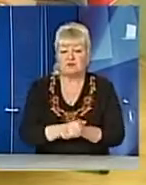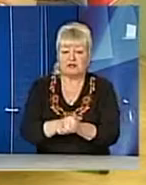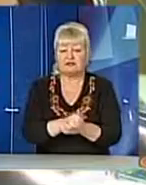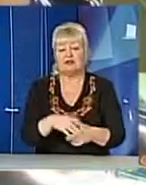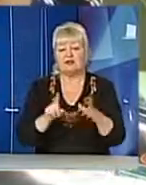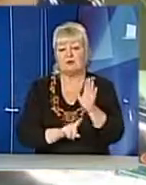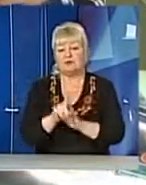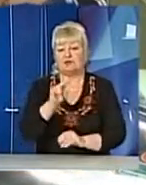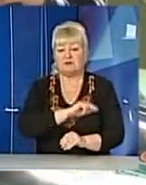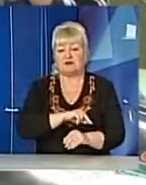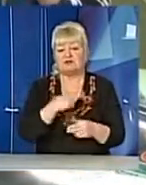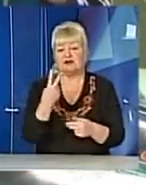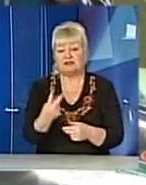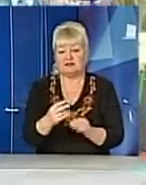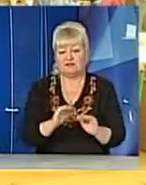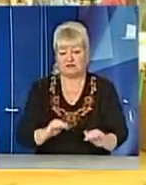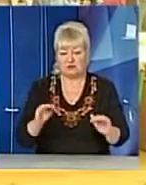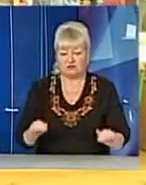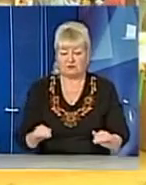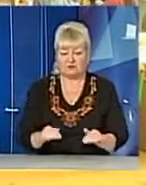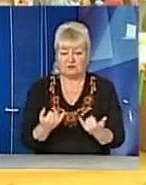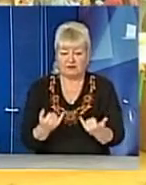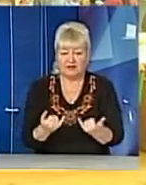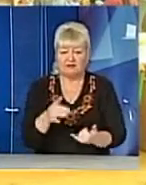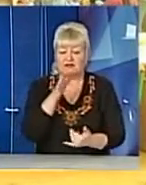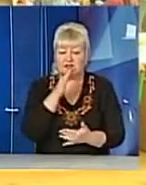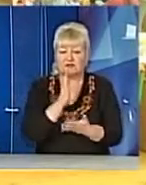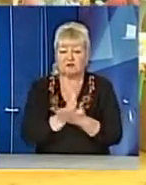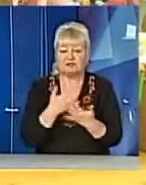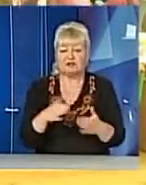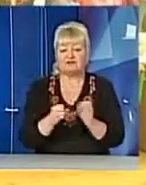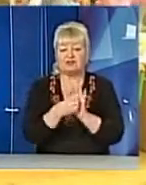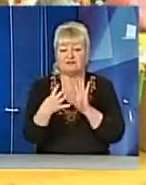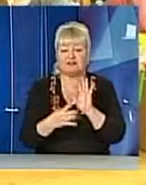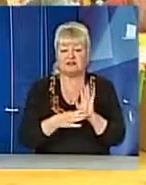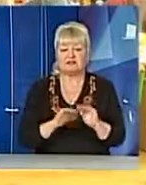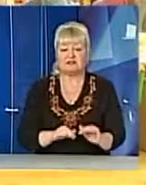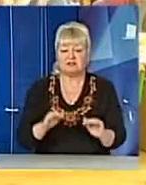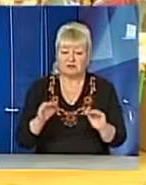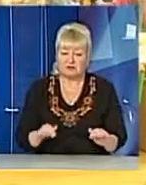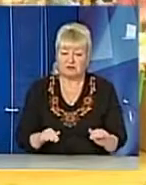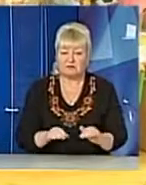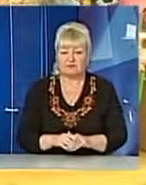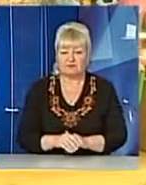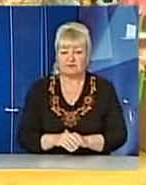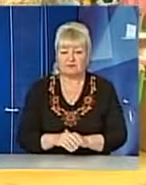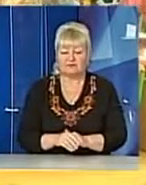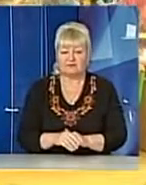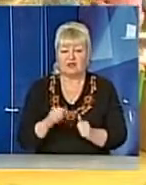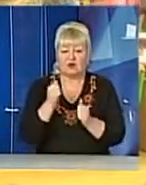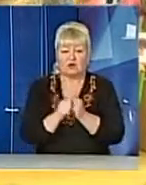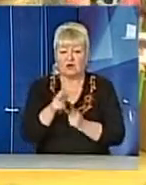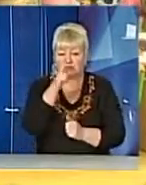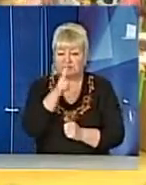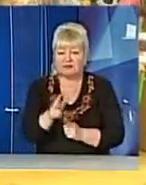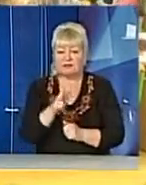уже запрацювали два дошкільні навчальні заклади. На даний момент тут вже є 19 діток, майже кожні три місяці